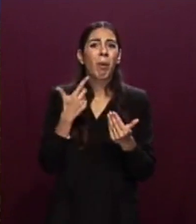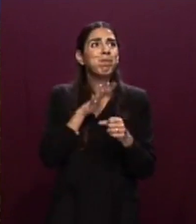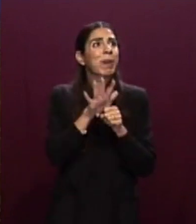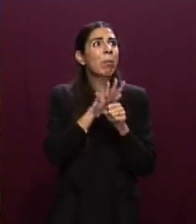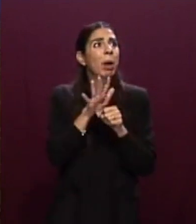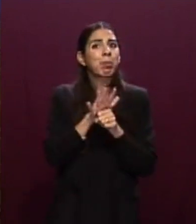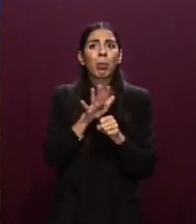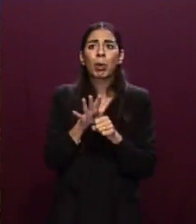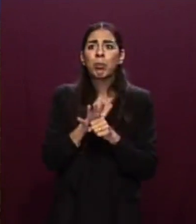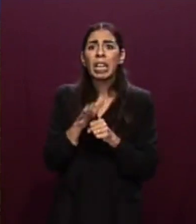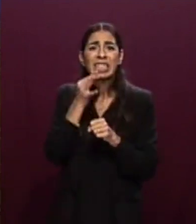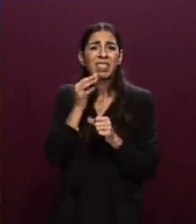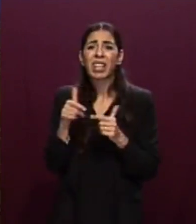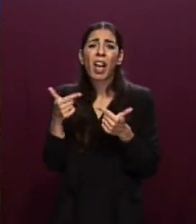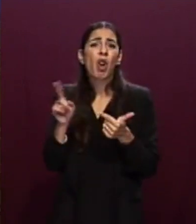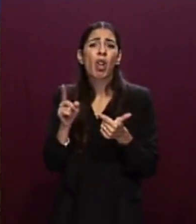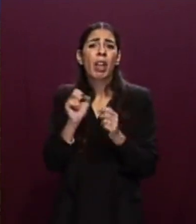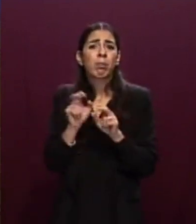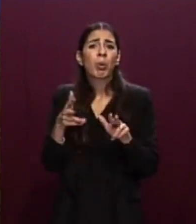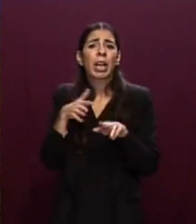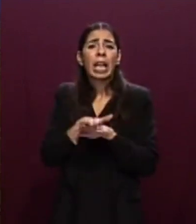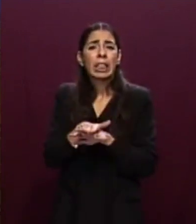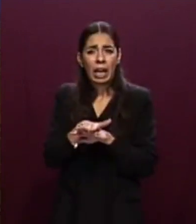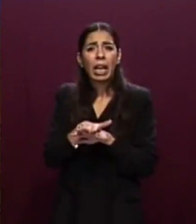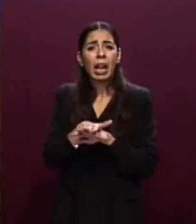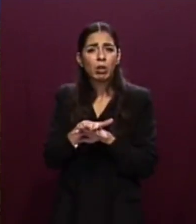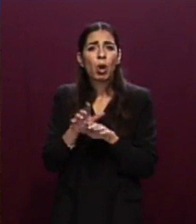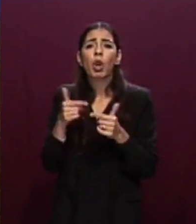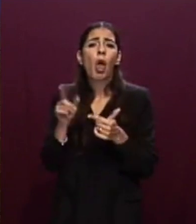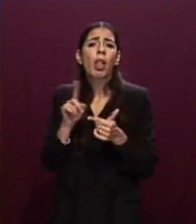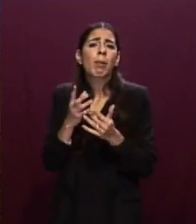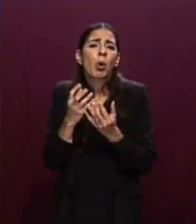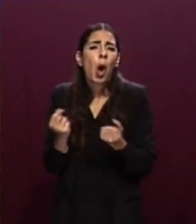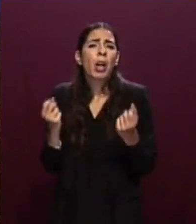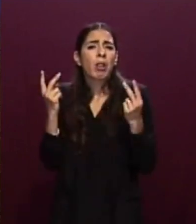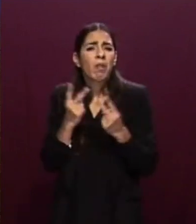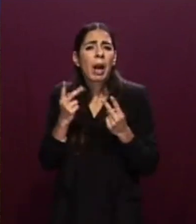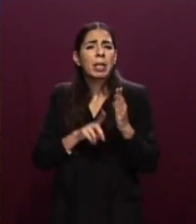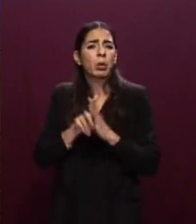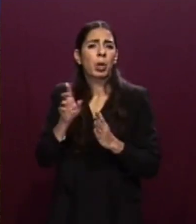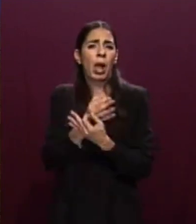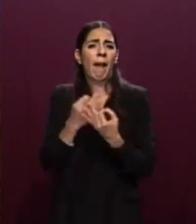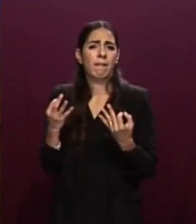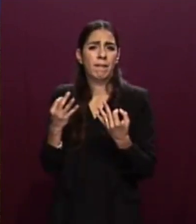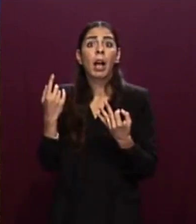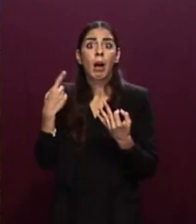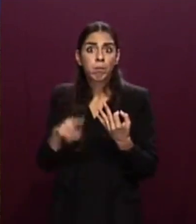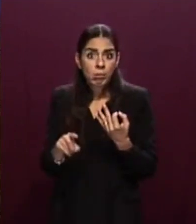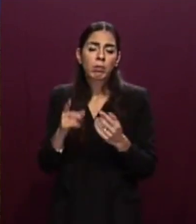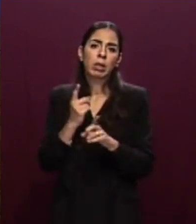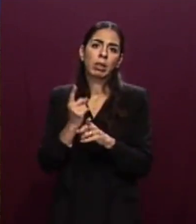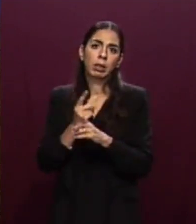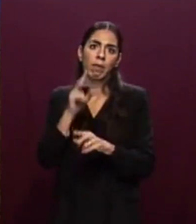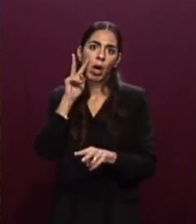percorsi di integrazione concreti ed efficaci, ed in questo senso il controllo dei flussi migratori è condizione indispensabile per